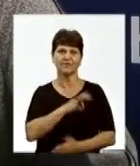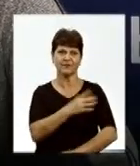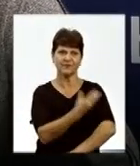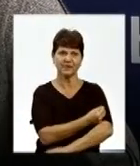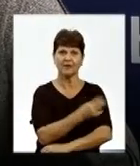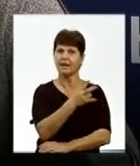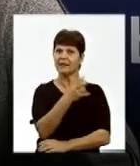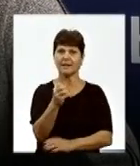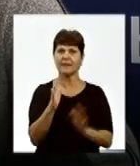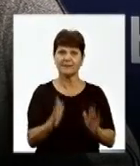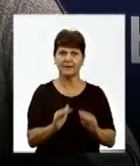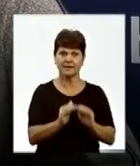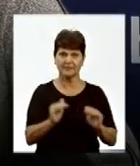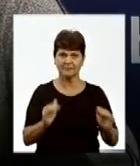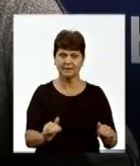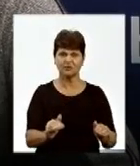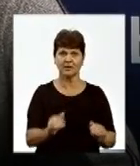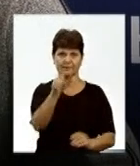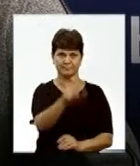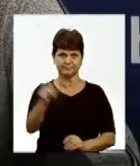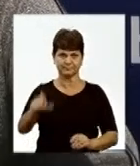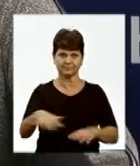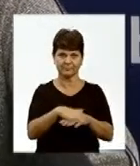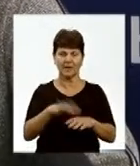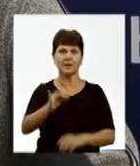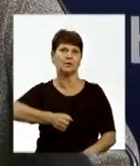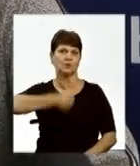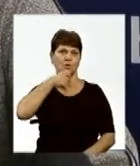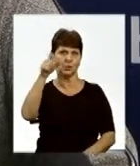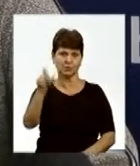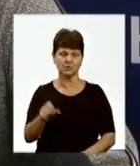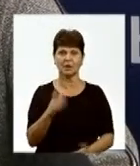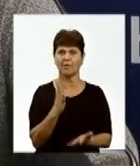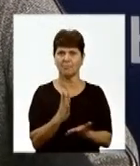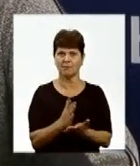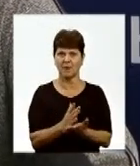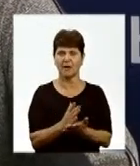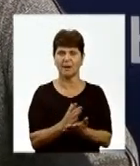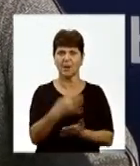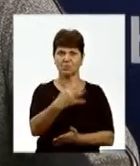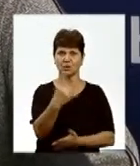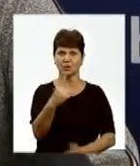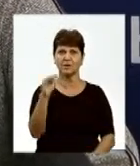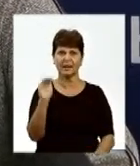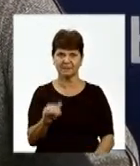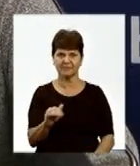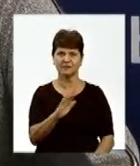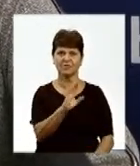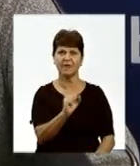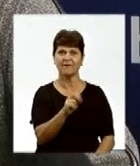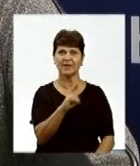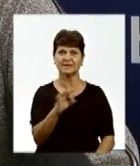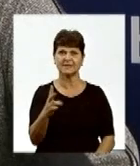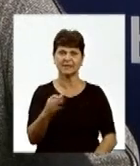не тільки дітячого контингенту населення, а й дорослих. Маємо 41 тисячу вакцин